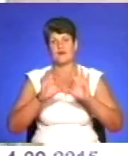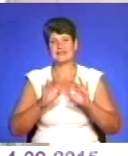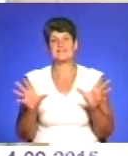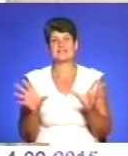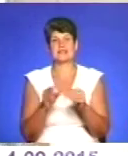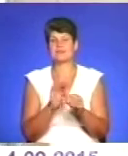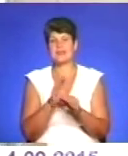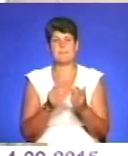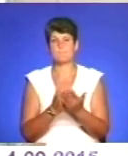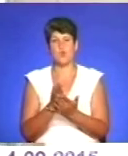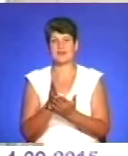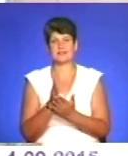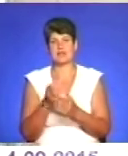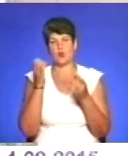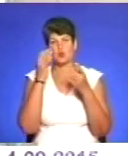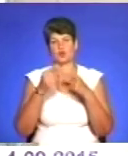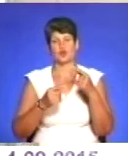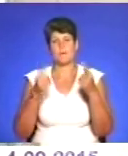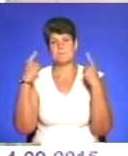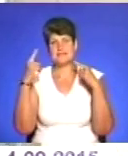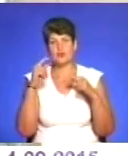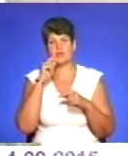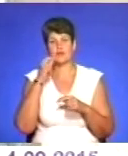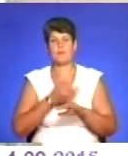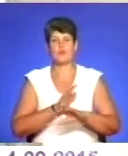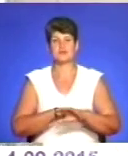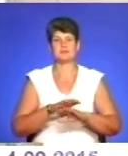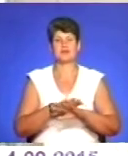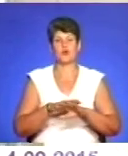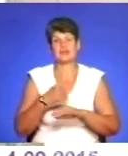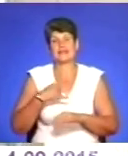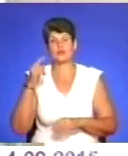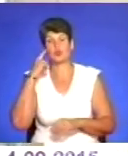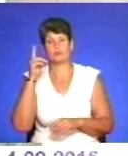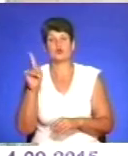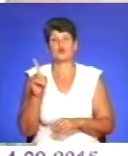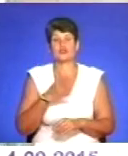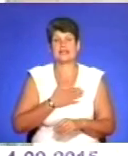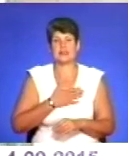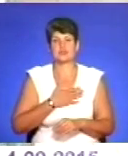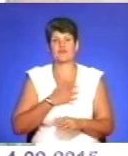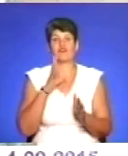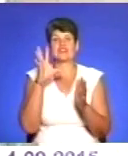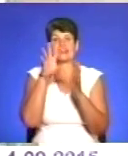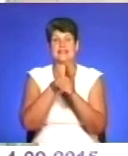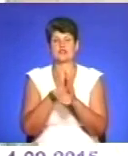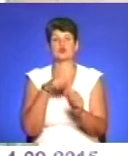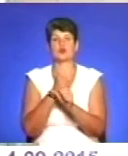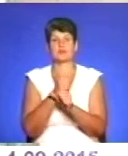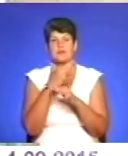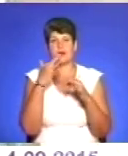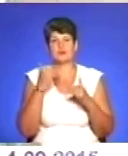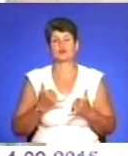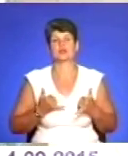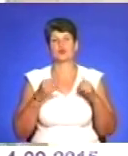не політичні, а культурно-мистецькі між українськими і польськими народами. І думаю, що наш внесок зробить багато